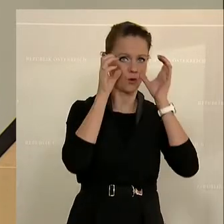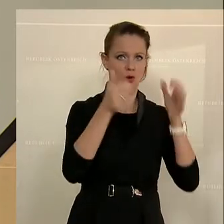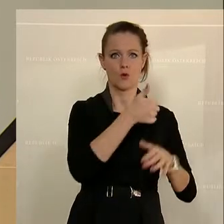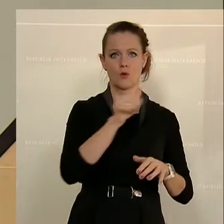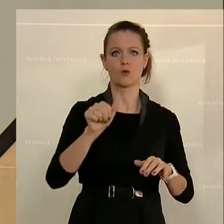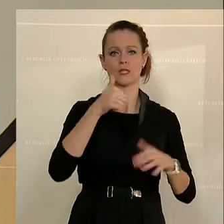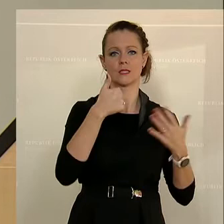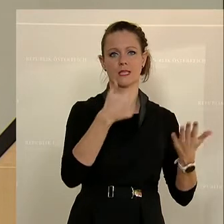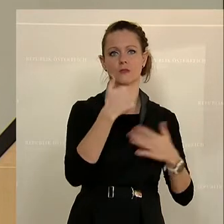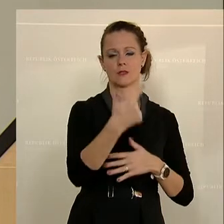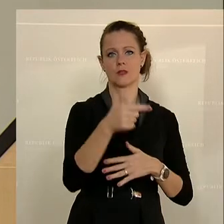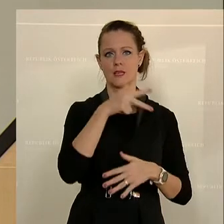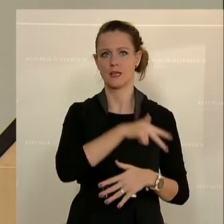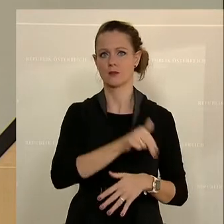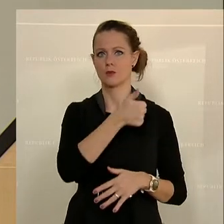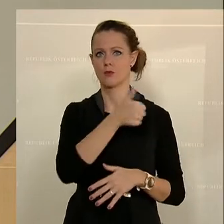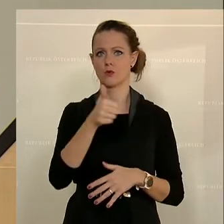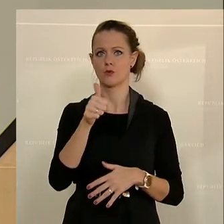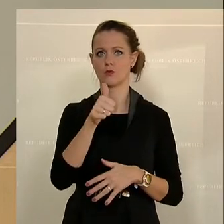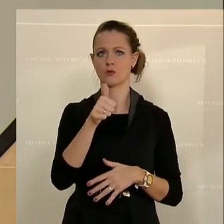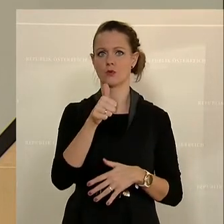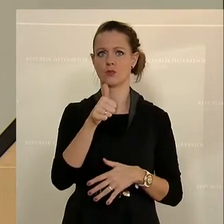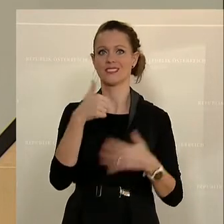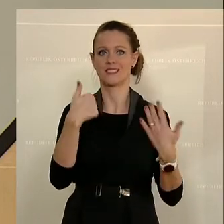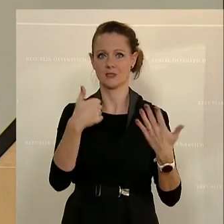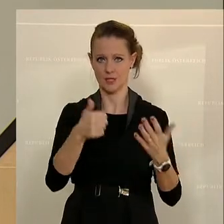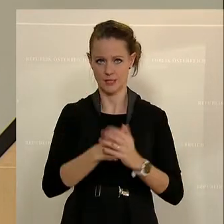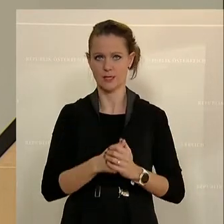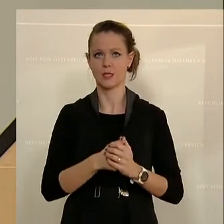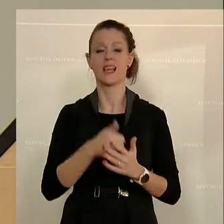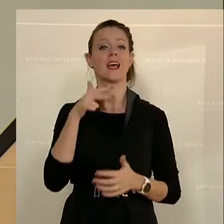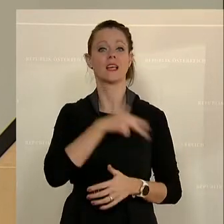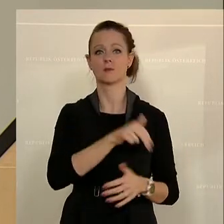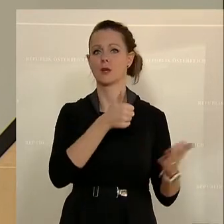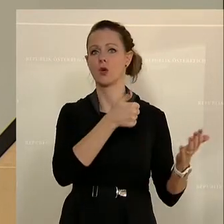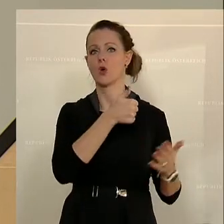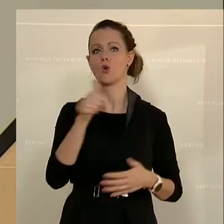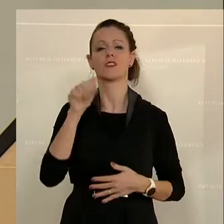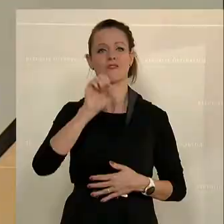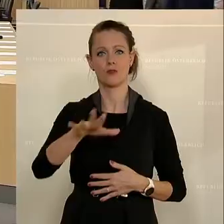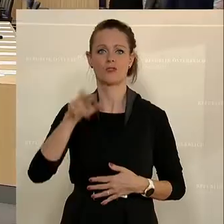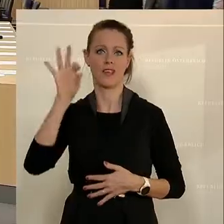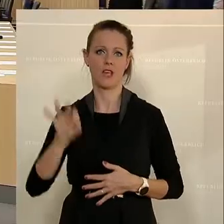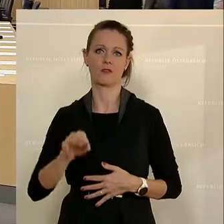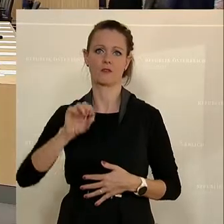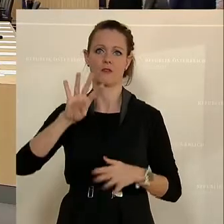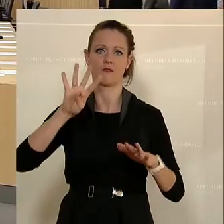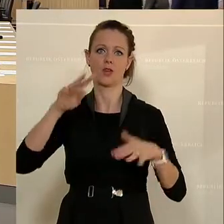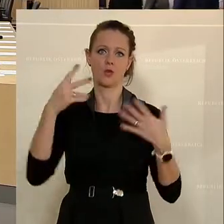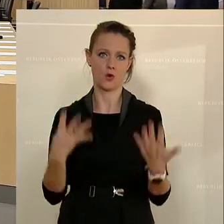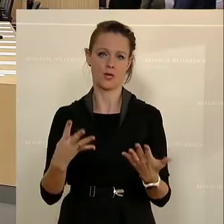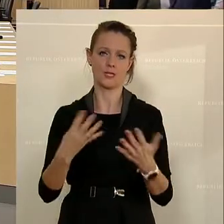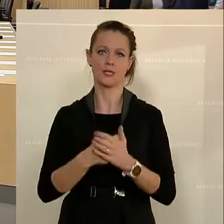126, für die SPÖ 166, für die SPÖ Während Nationalratspräsident Sobotka